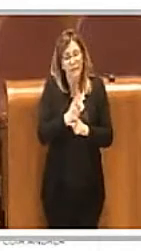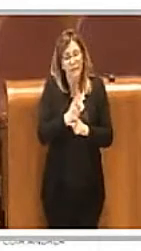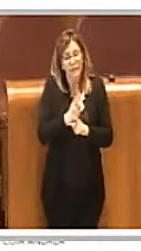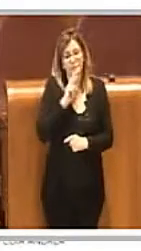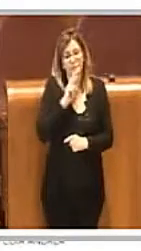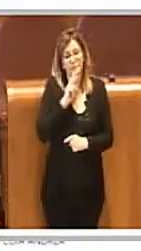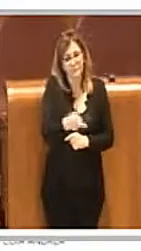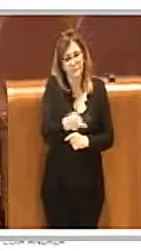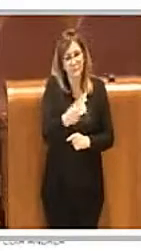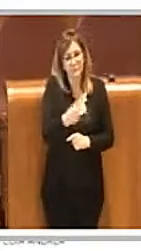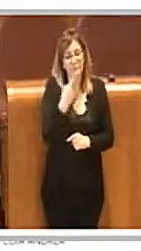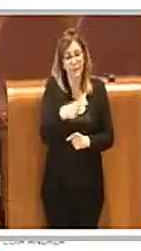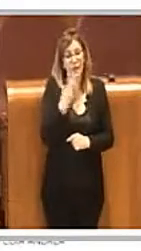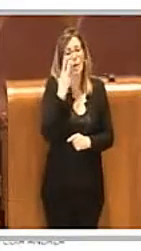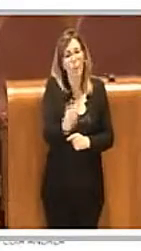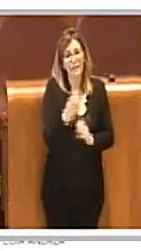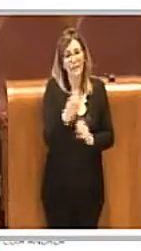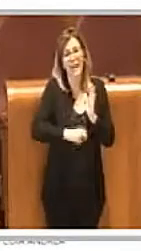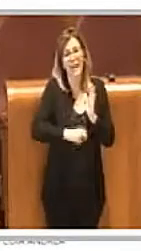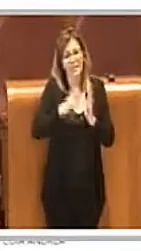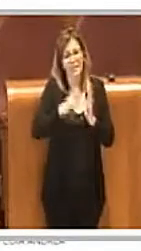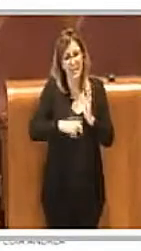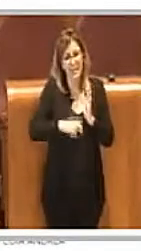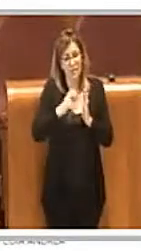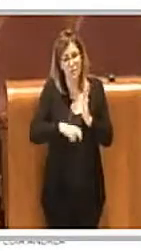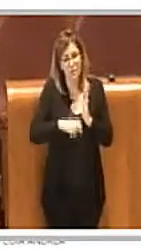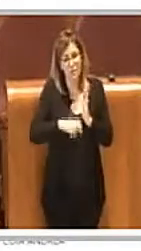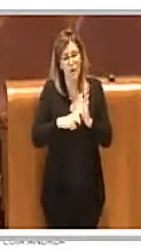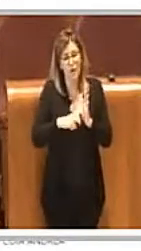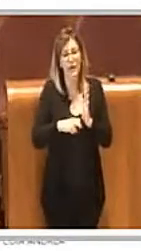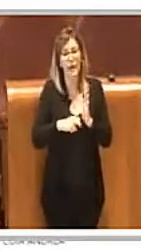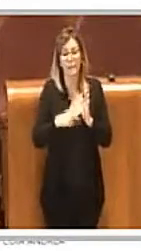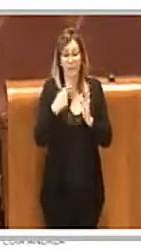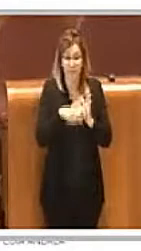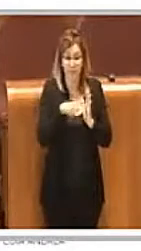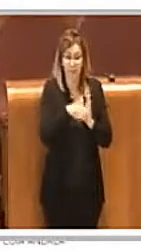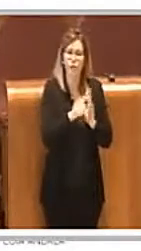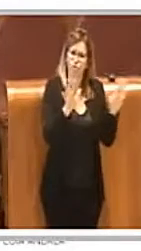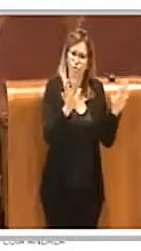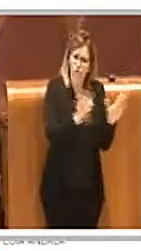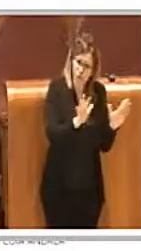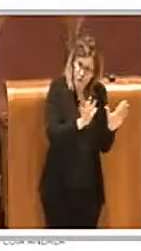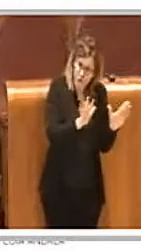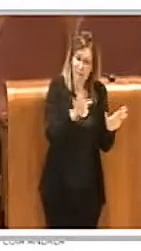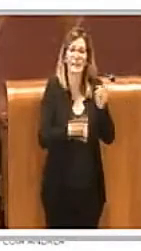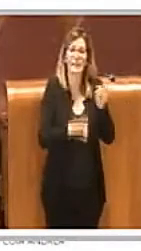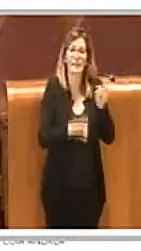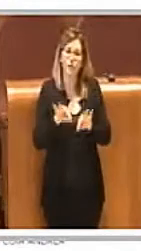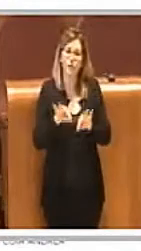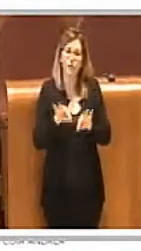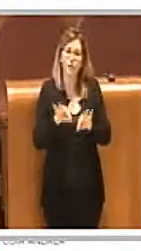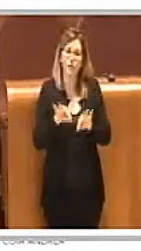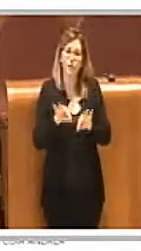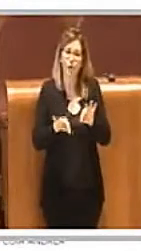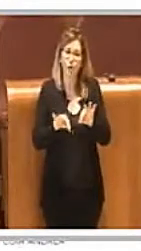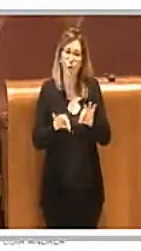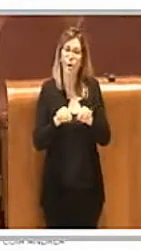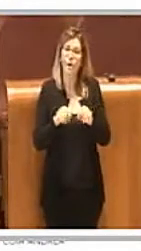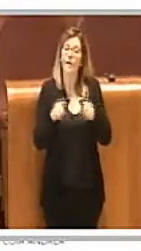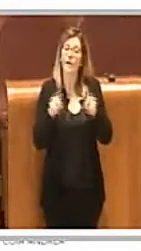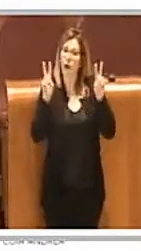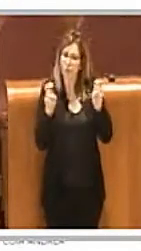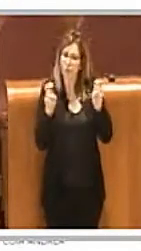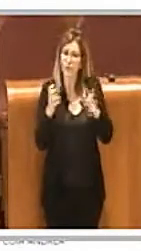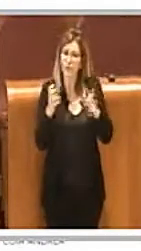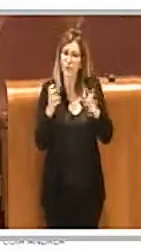tassazione nei confronti degli operatori sia in ambito cinematografico che teatrale, perché di questo tema insomma già ne abbiamo